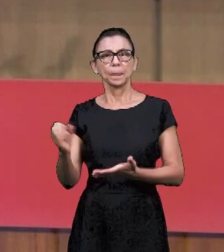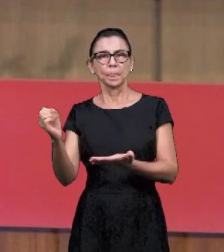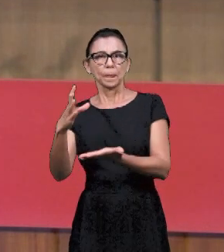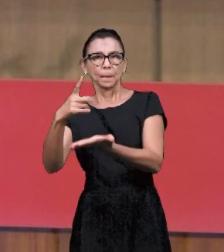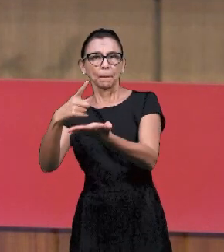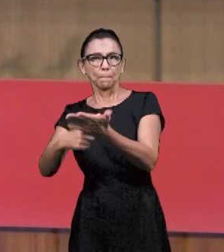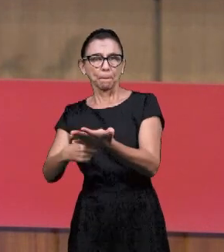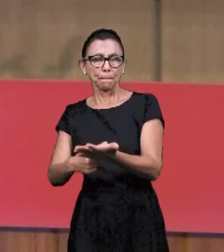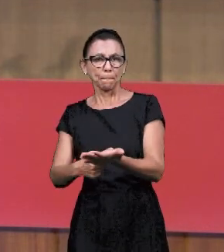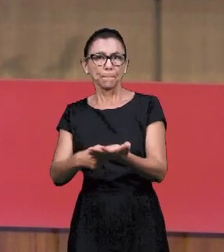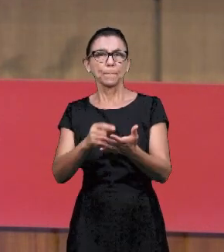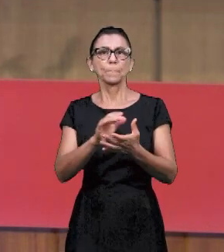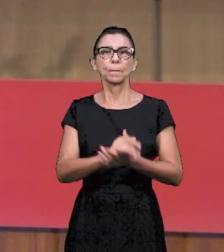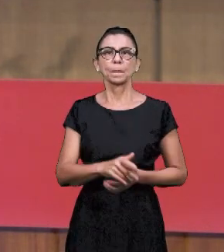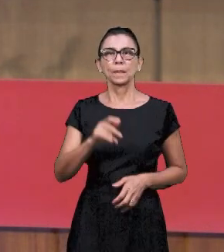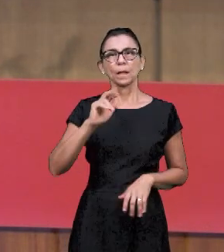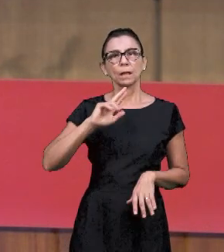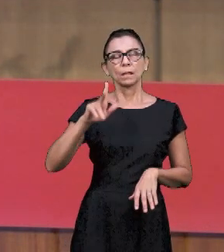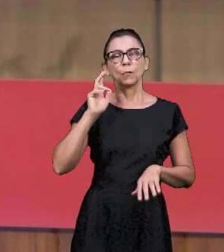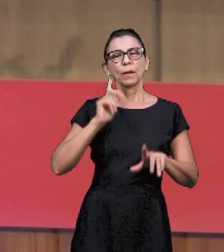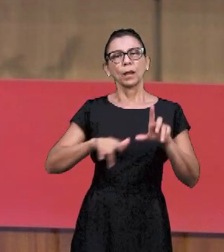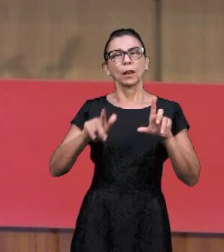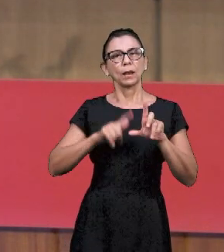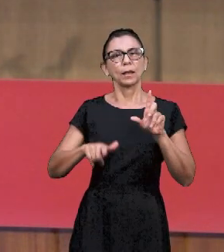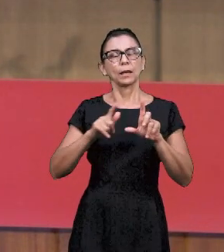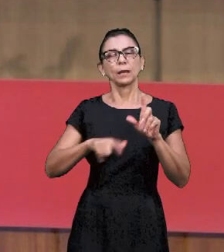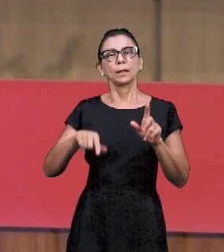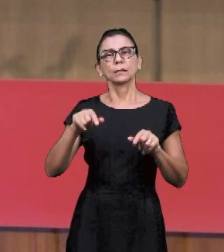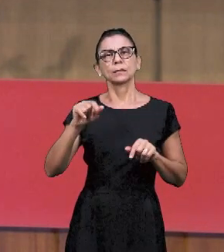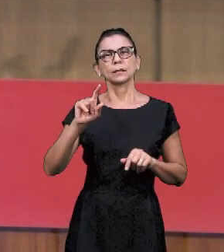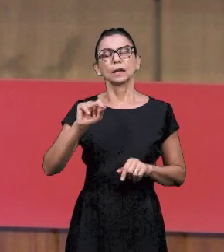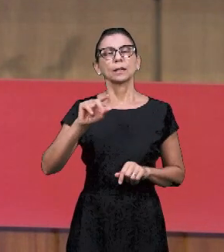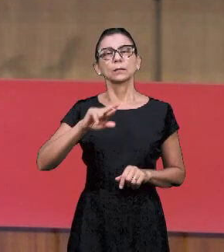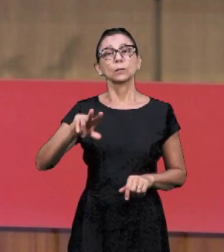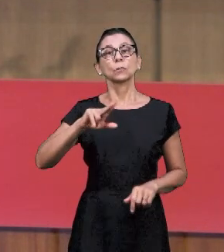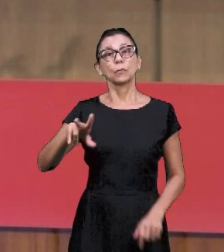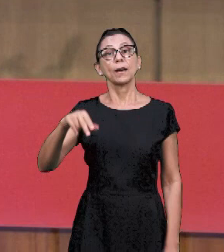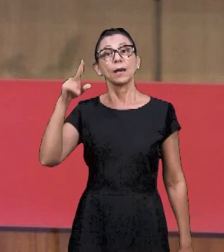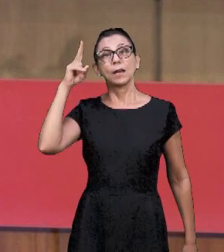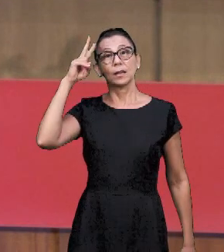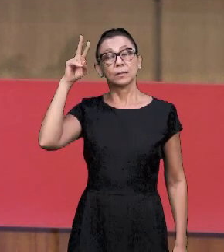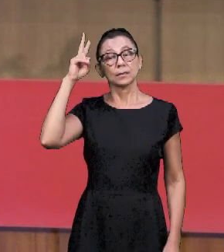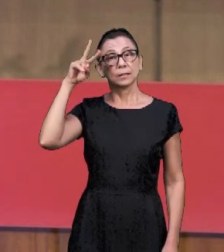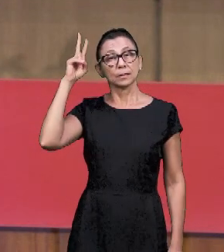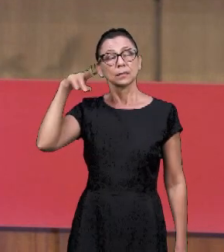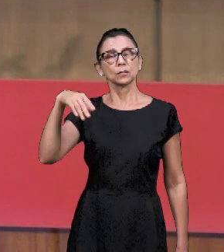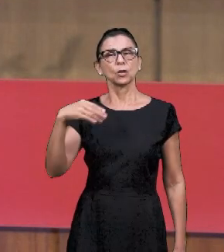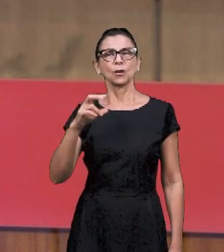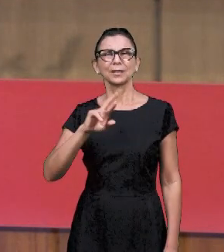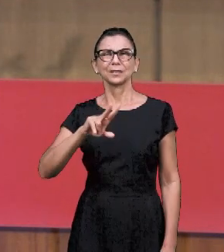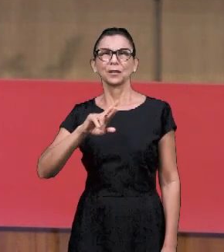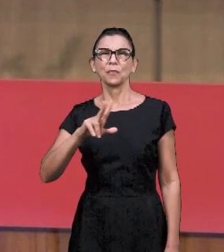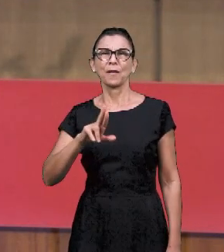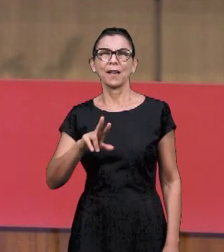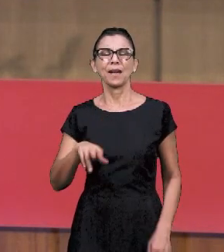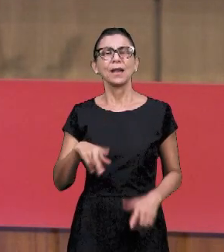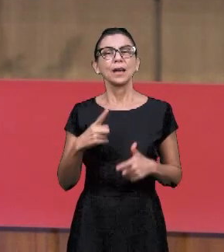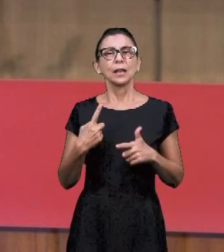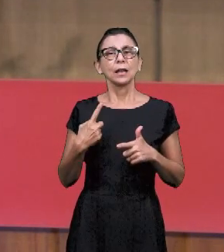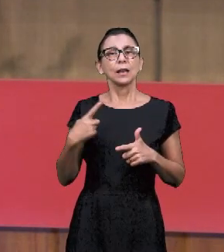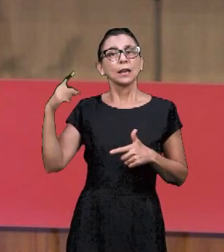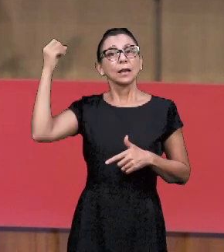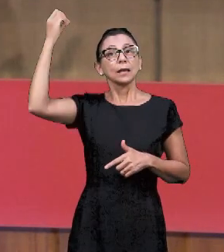Да, оно способно быть служителями Нового Завета не буквы, но Духа. Потому что буква убивает. Буква –